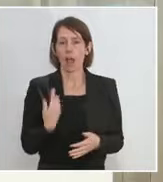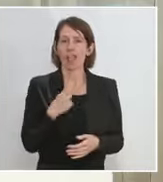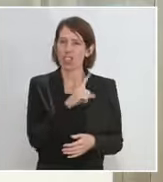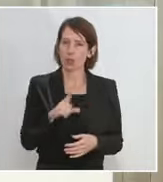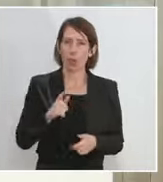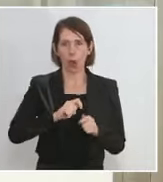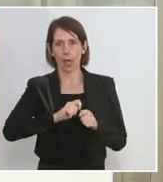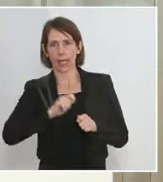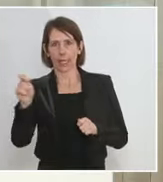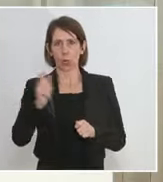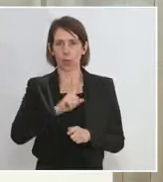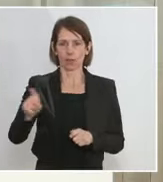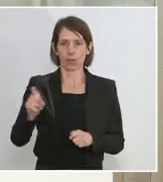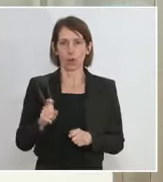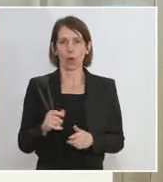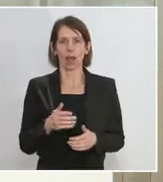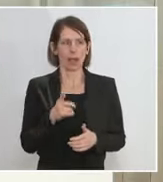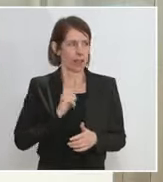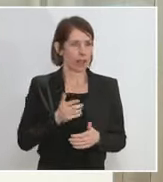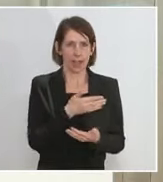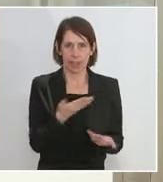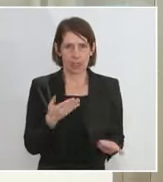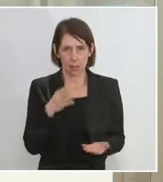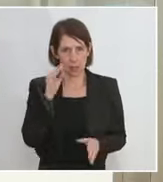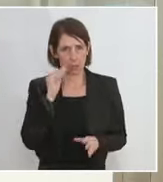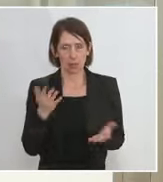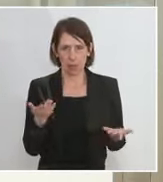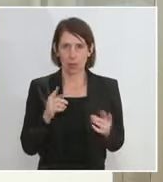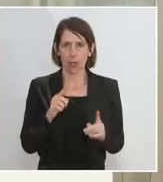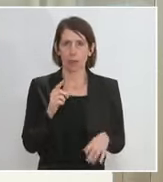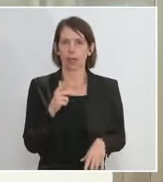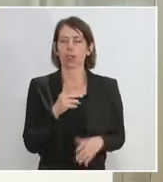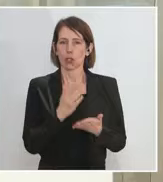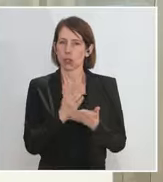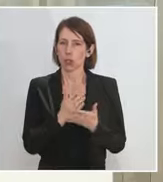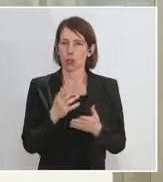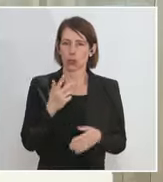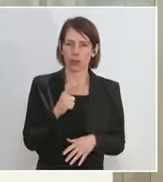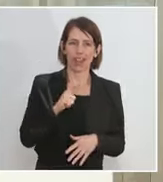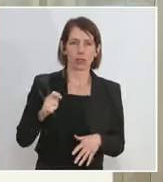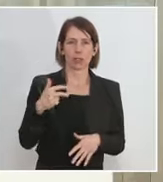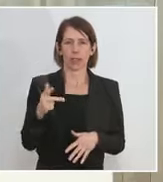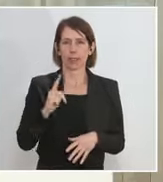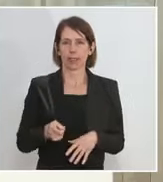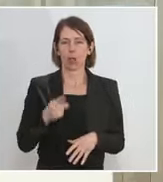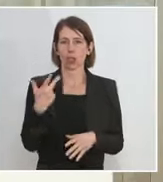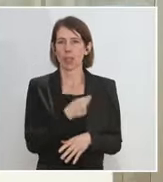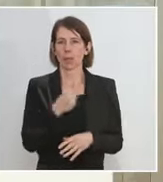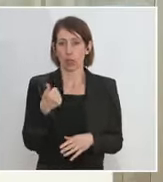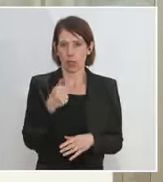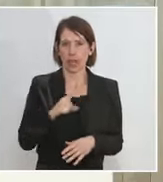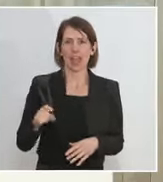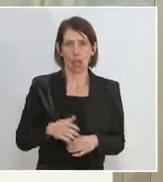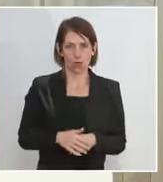leider ein bisschen untergegangen gehabt bei den Impfungen. Wir sind mittlerweile bei 230.000 Impfungen nur in der letzten Woche gewesen. Also